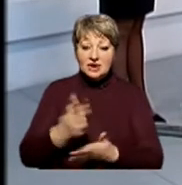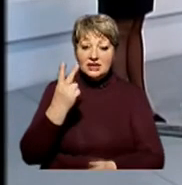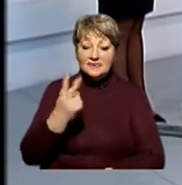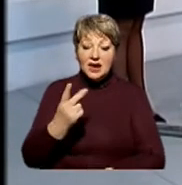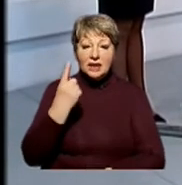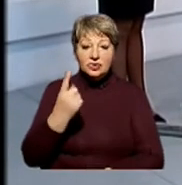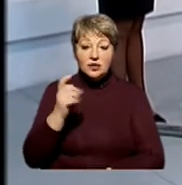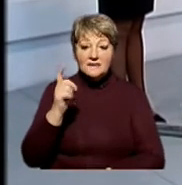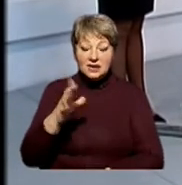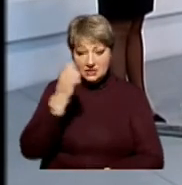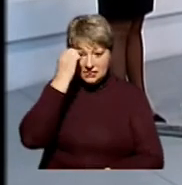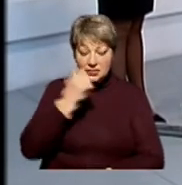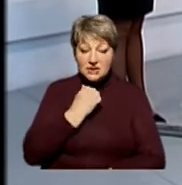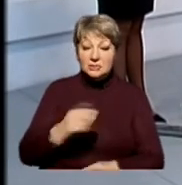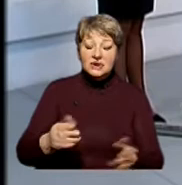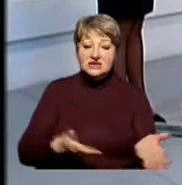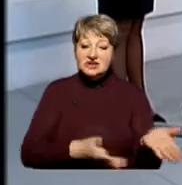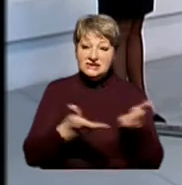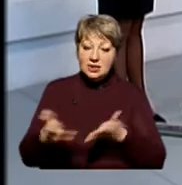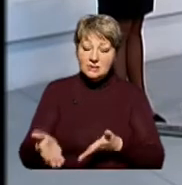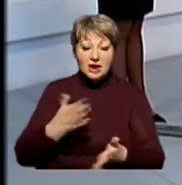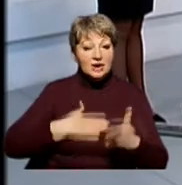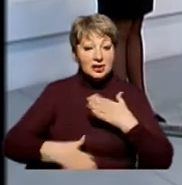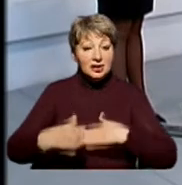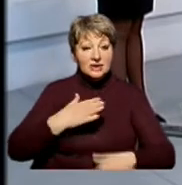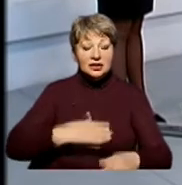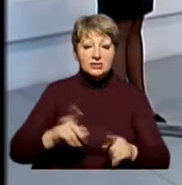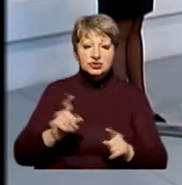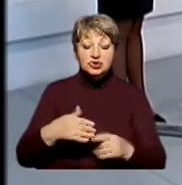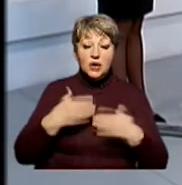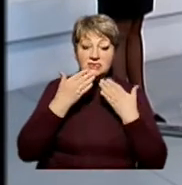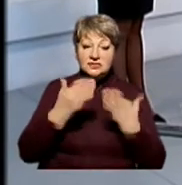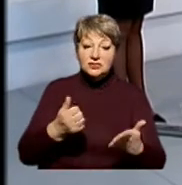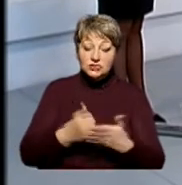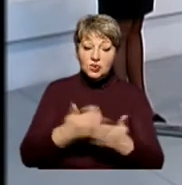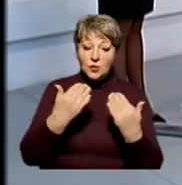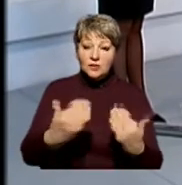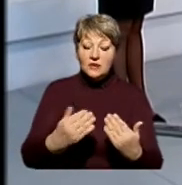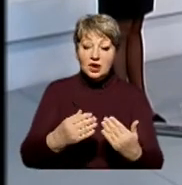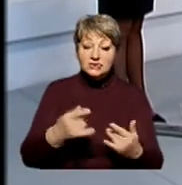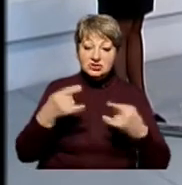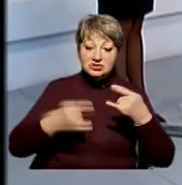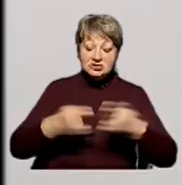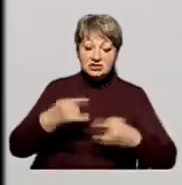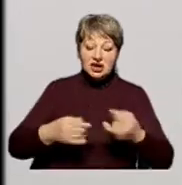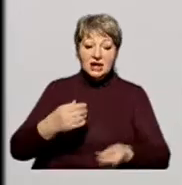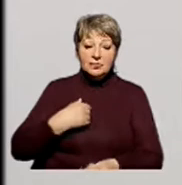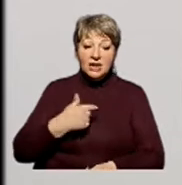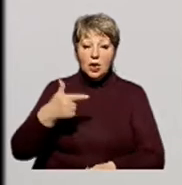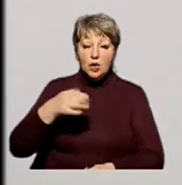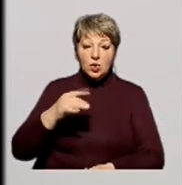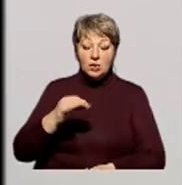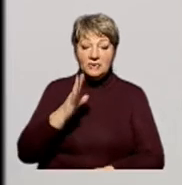хвилину. Дякую щиро, дякую за запрошення. Я радий завжди вертатися в вашу чудову студію. Звати мене голов Владислав